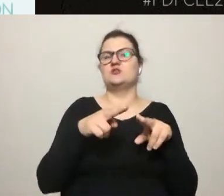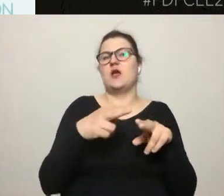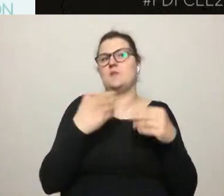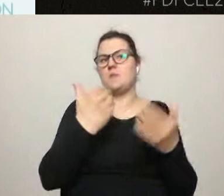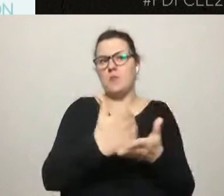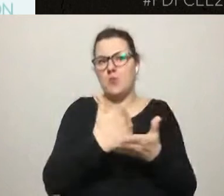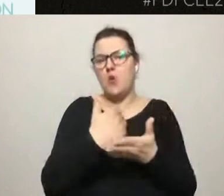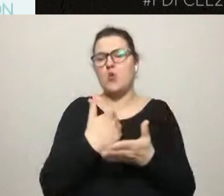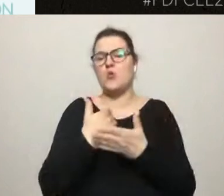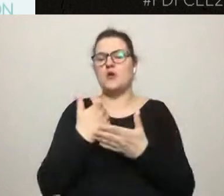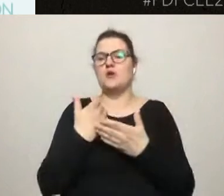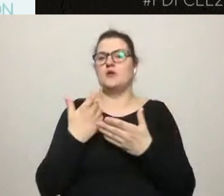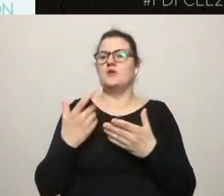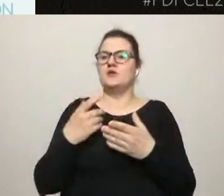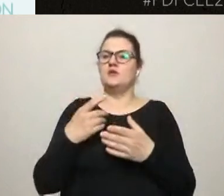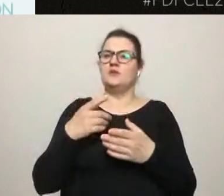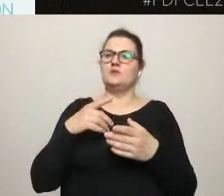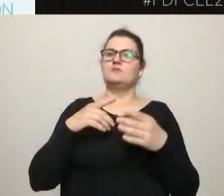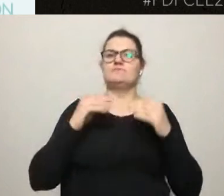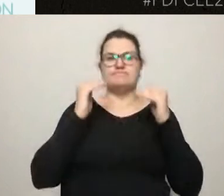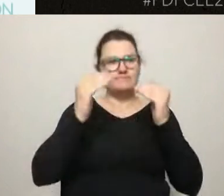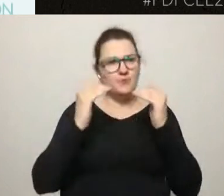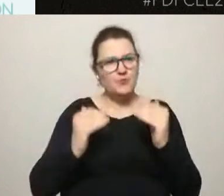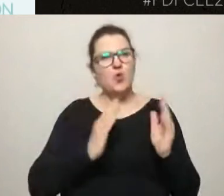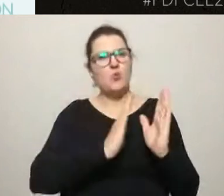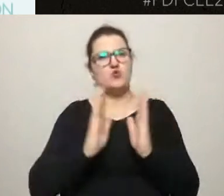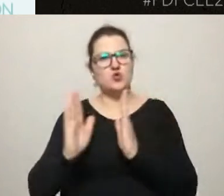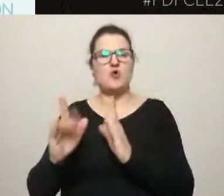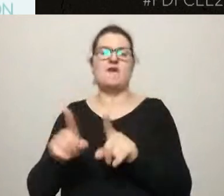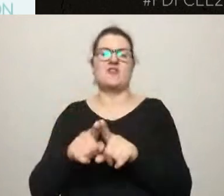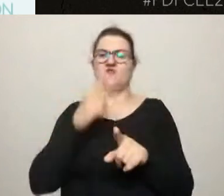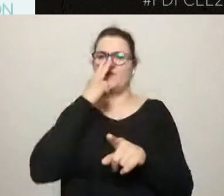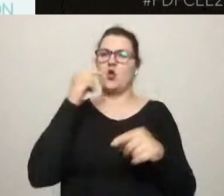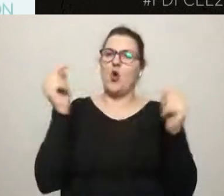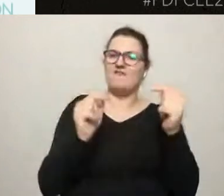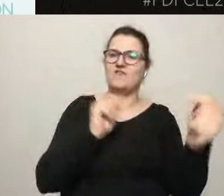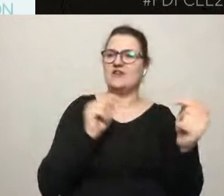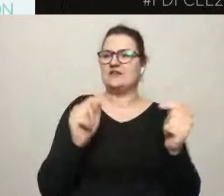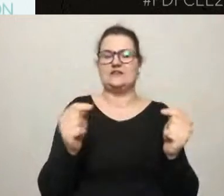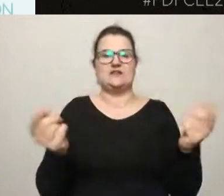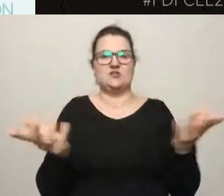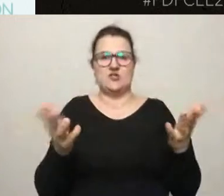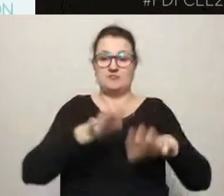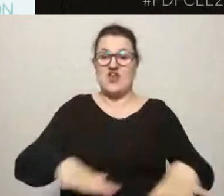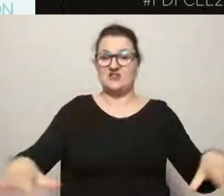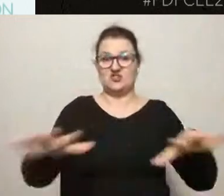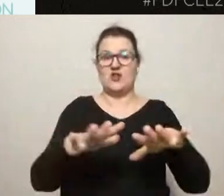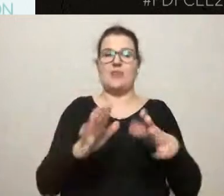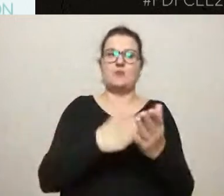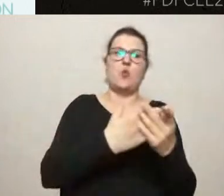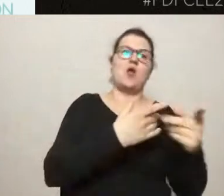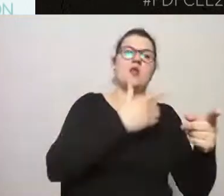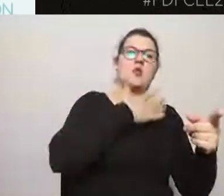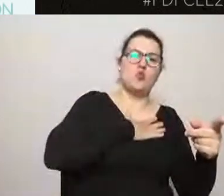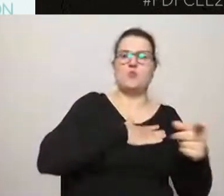przestrzeń, pokazać, gdzie te konflikty występują, gdzie są sprzeczne preferencji mieszkańców, a także jaka